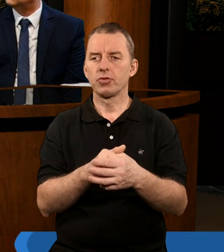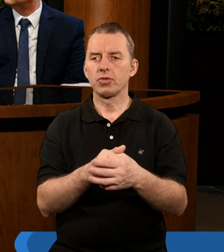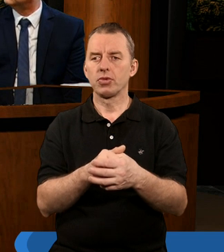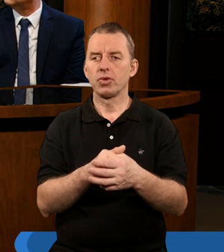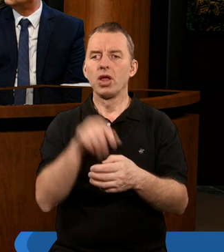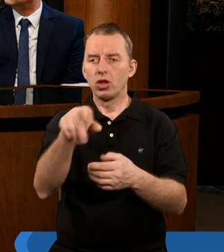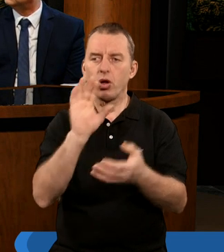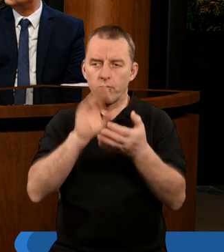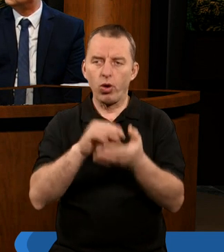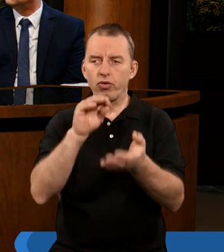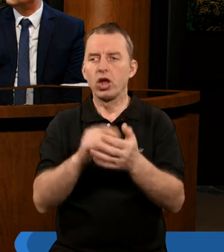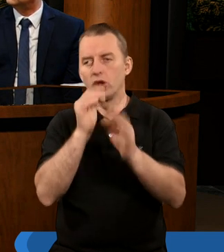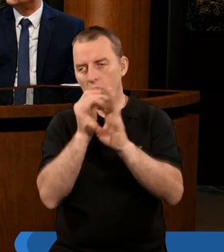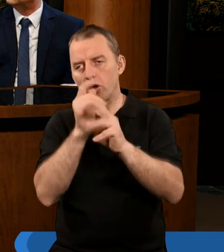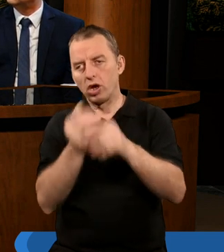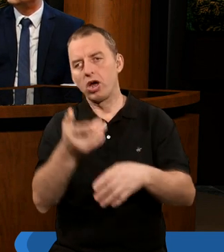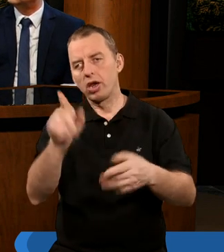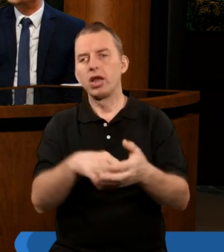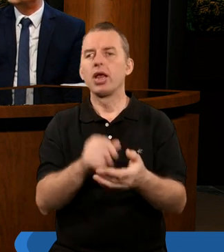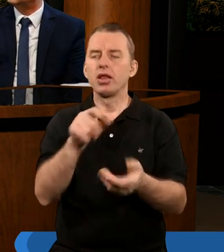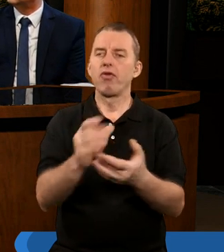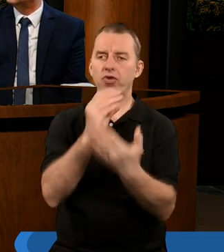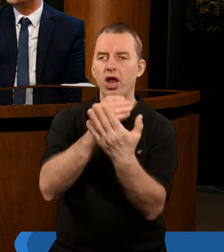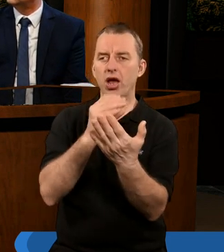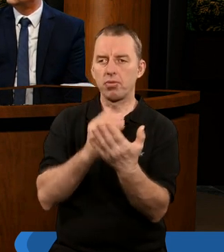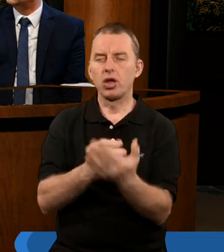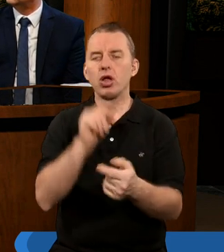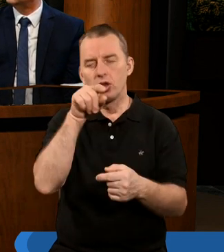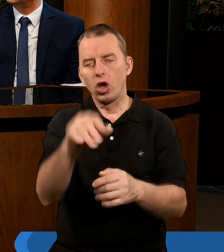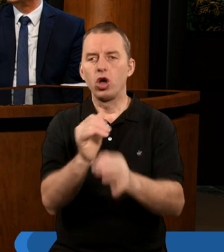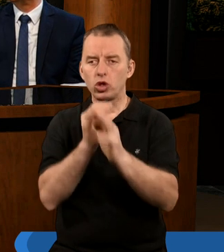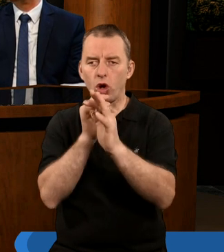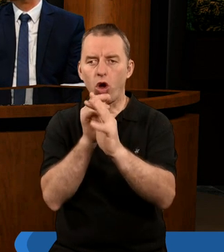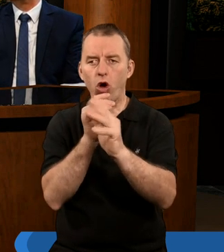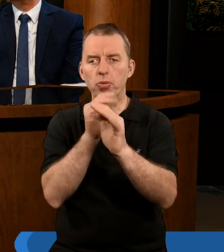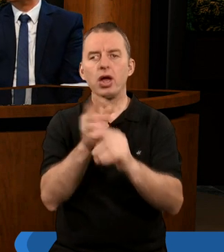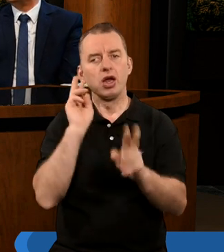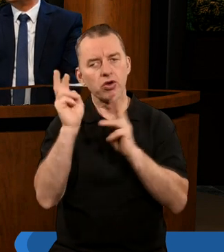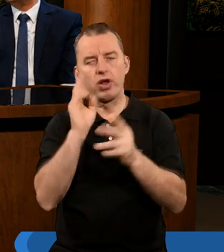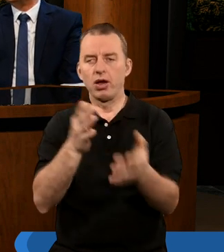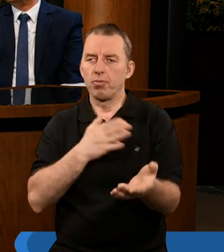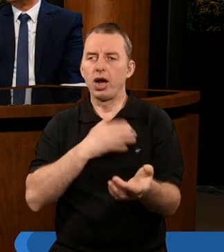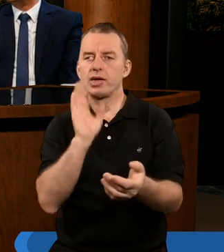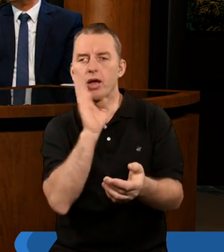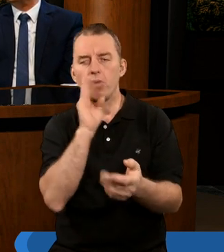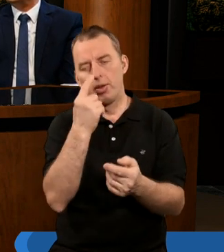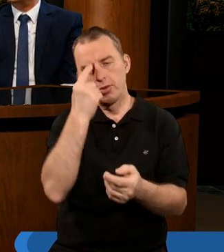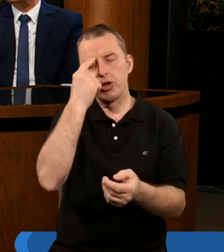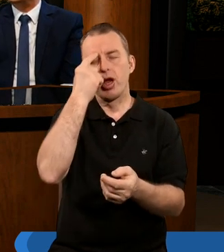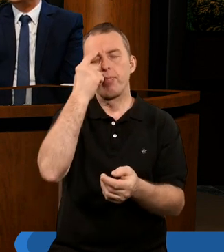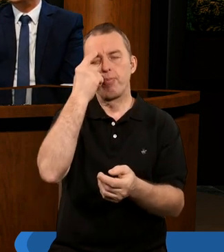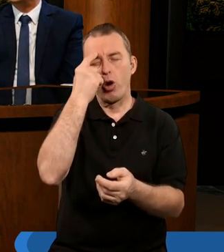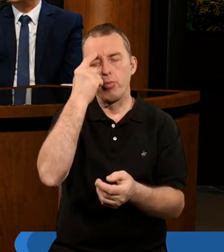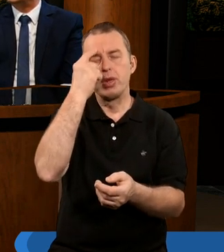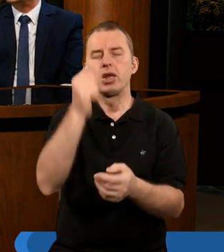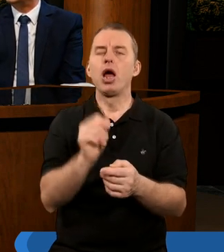To, co powtarza się dwakrotnie tutaj w tym fragmencie, to jest właśnie to, że trąba, jej dźwięk miałby jakby przypominać